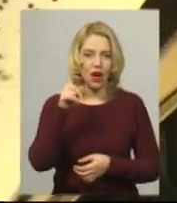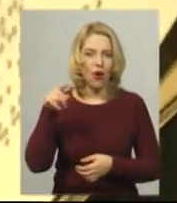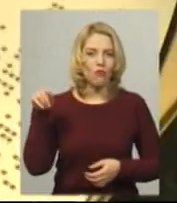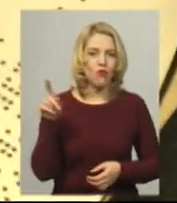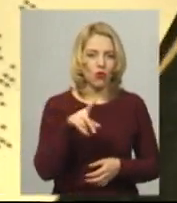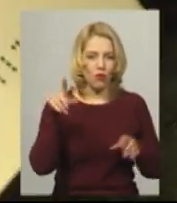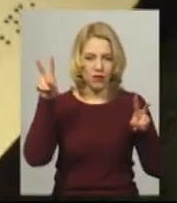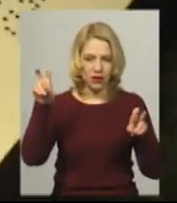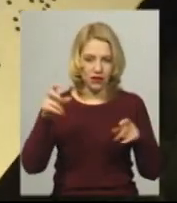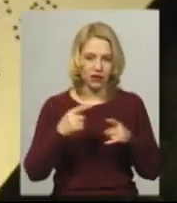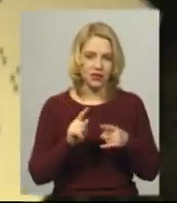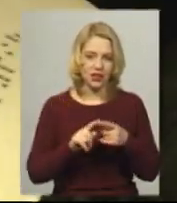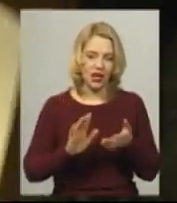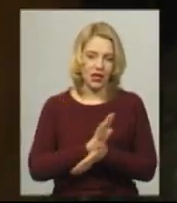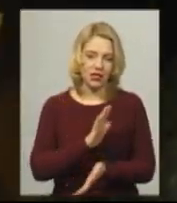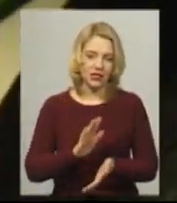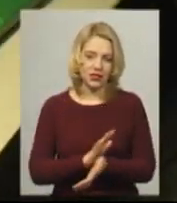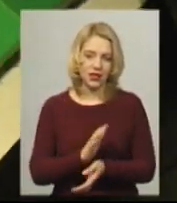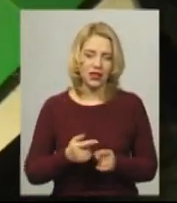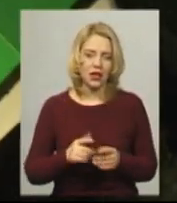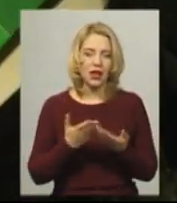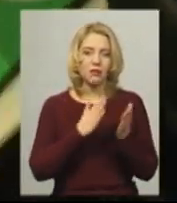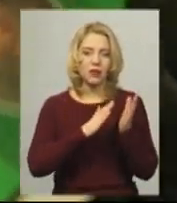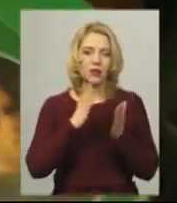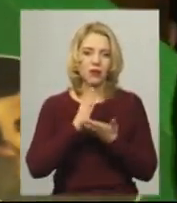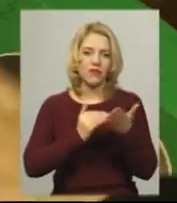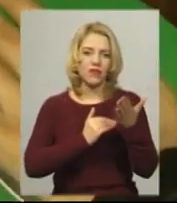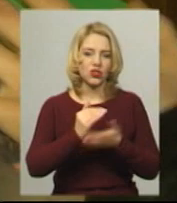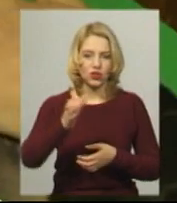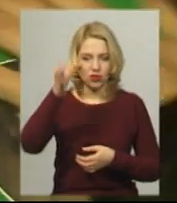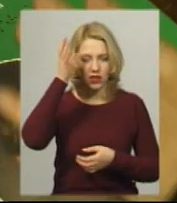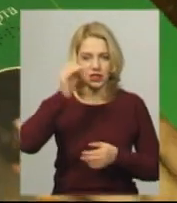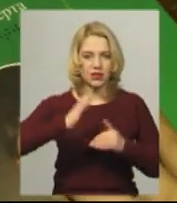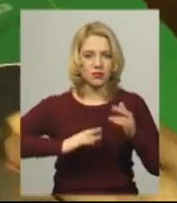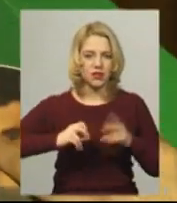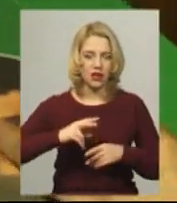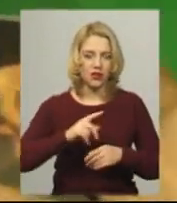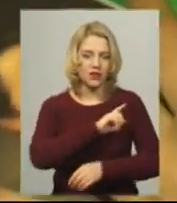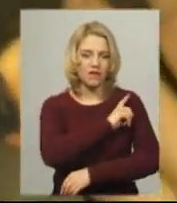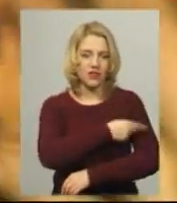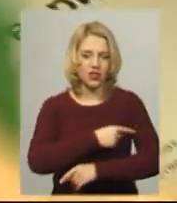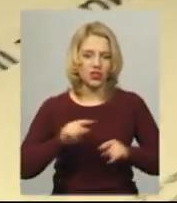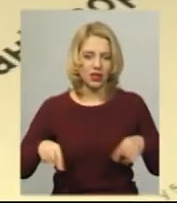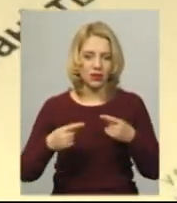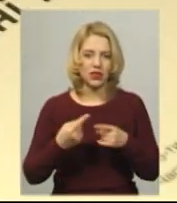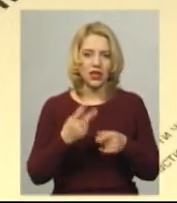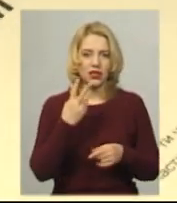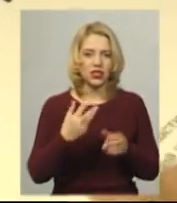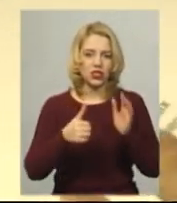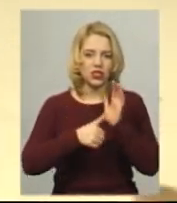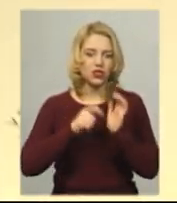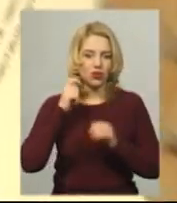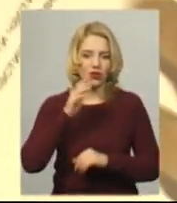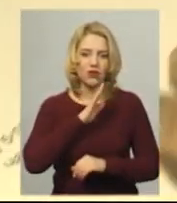читають». Бібліотекарка Валентина Голуб має вищу освіту за спеціальністю фізична реабілітація. 36-річна мати трьох дітей каже, це